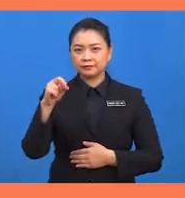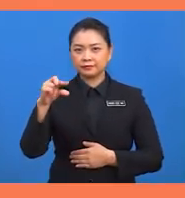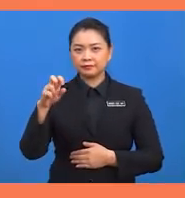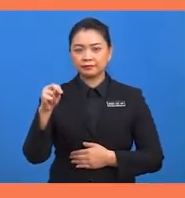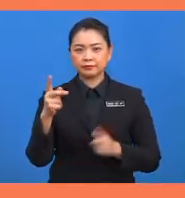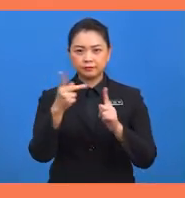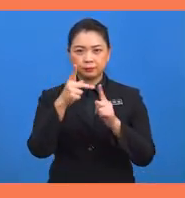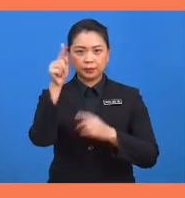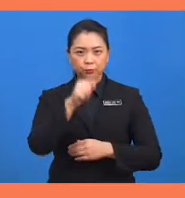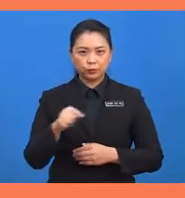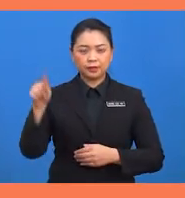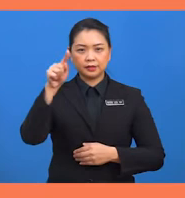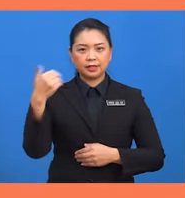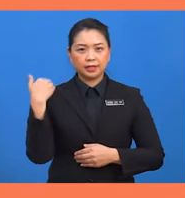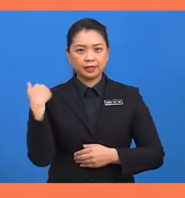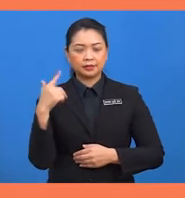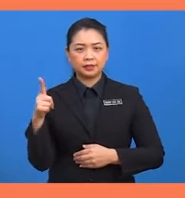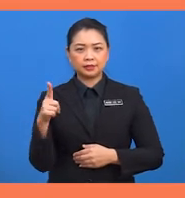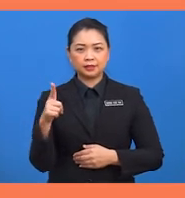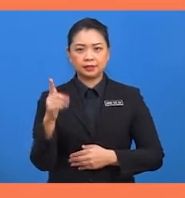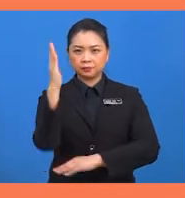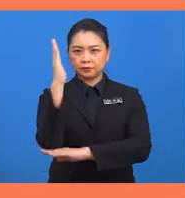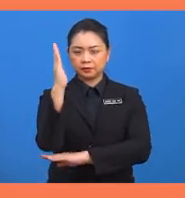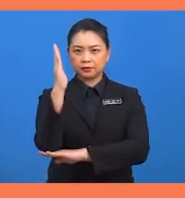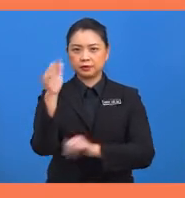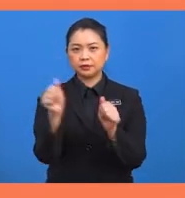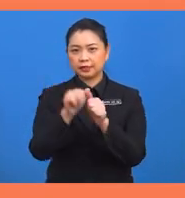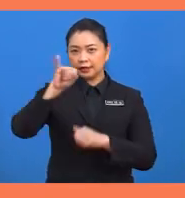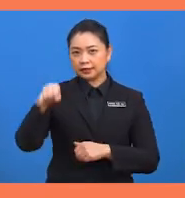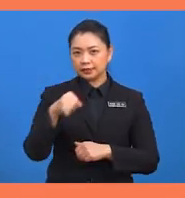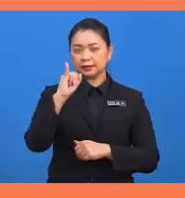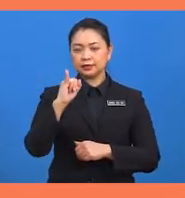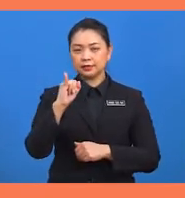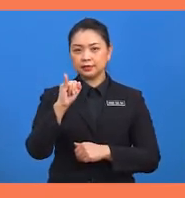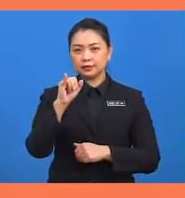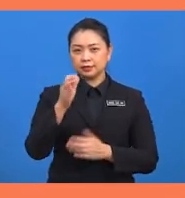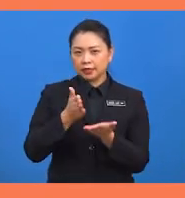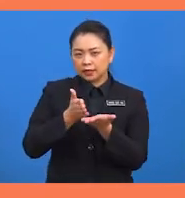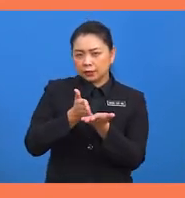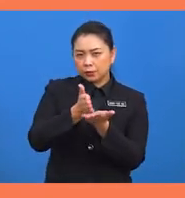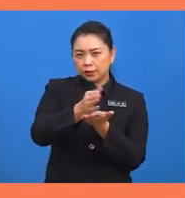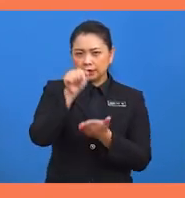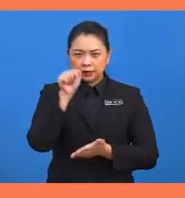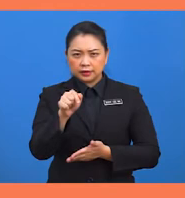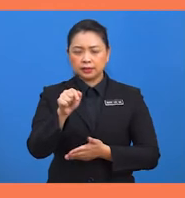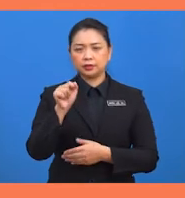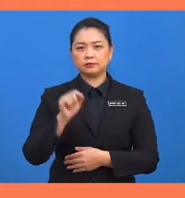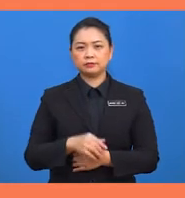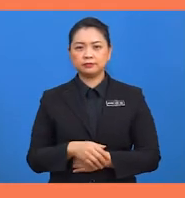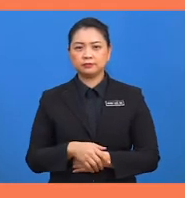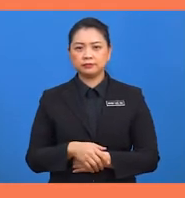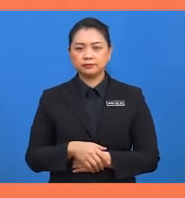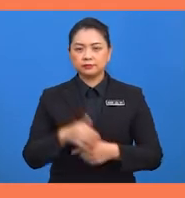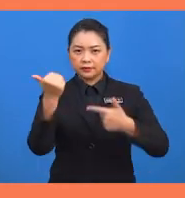tangent kepada bulatan adalah berserenjang dengan jejari yang melalui titik ketenjenan.